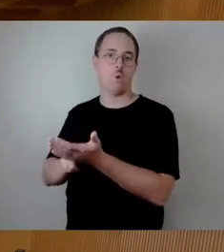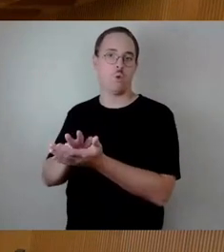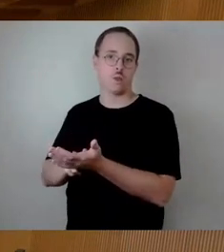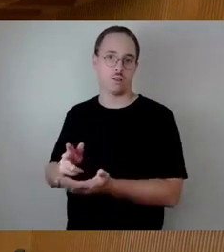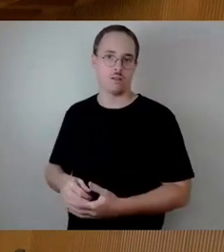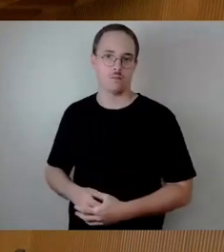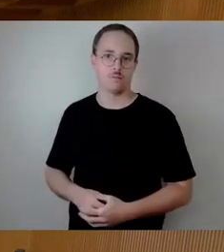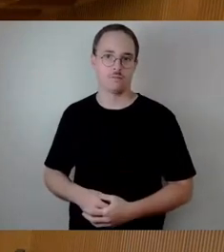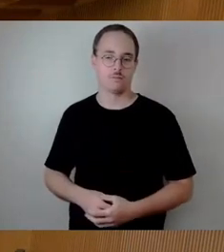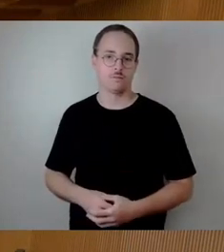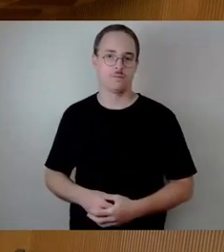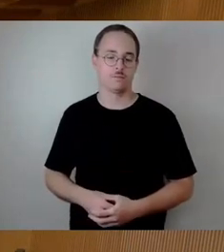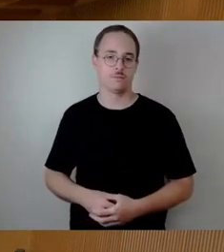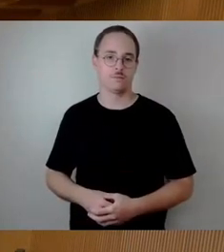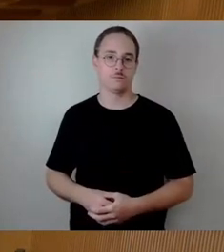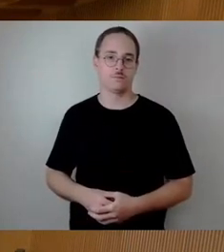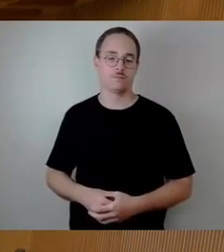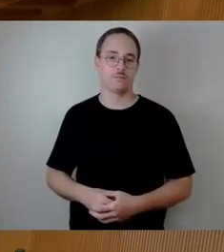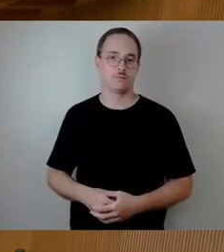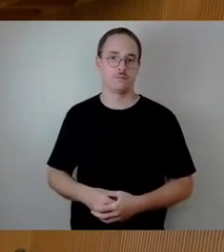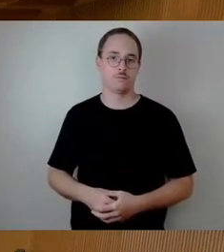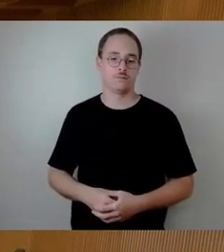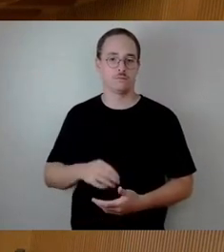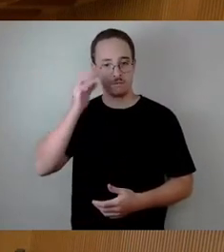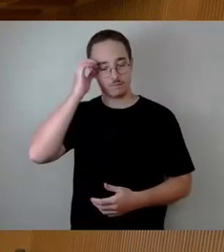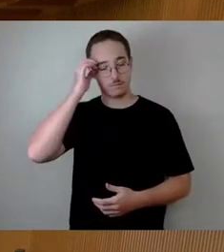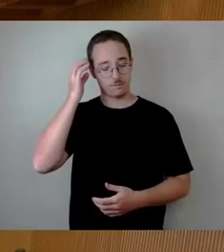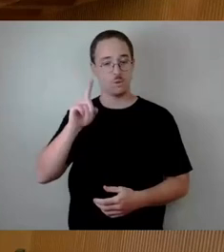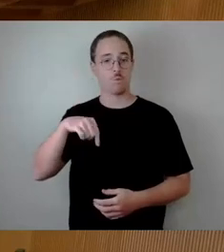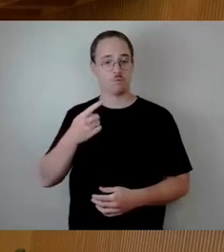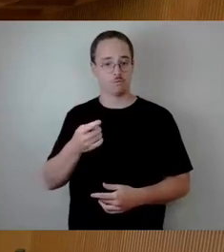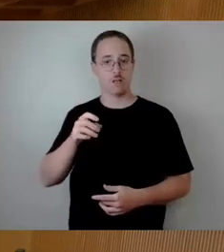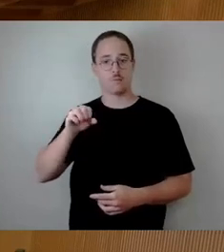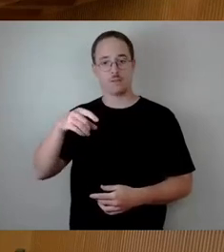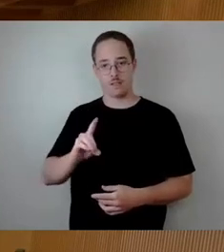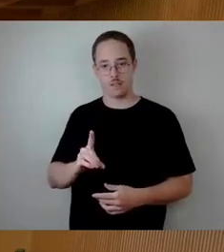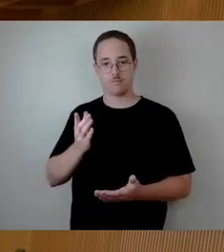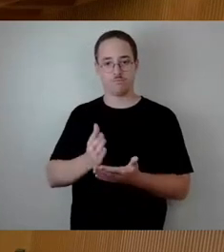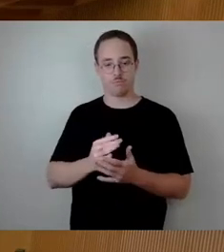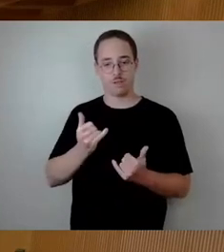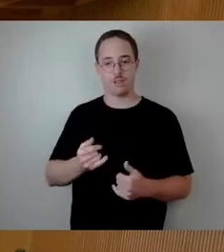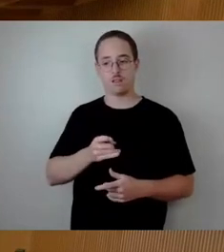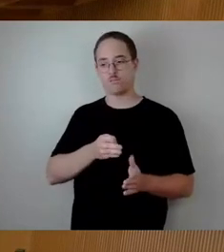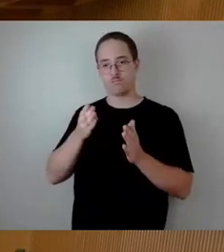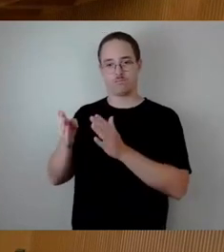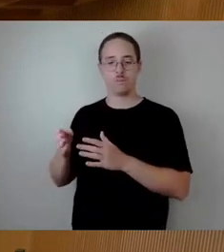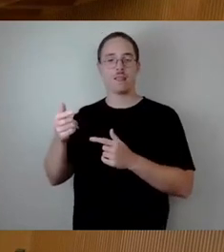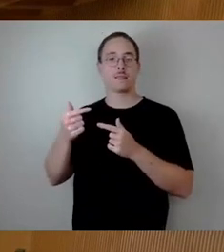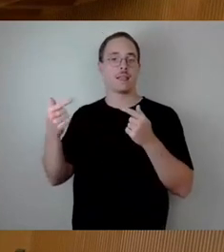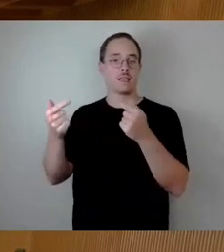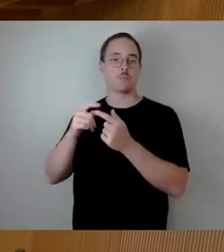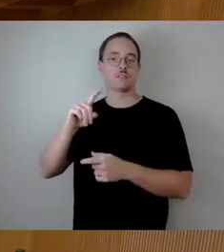So nach der SPD kommt Zimt Zastrow an die Reihe. Herr Zastrow selbst. Herr Oberbürgermeister, über die